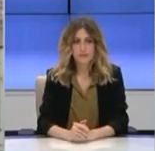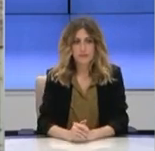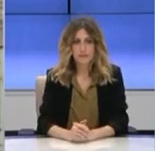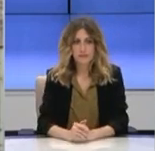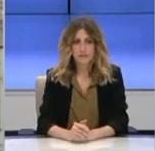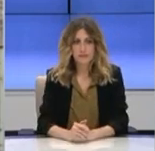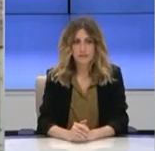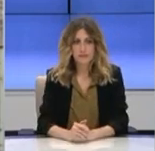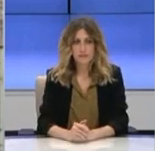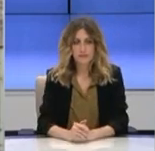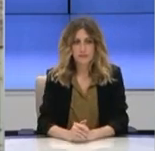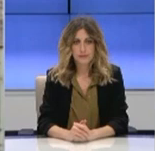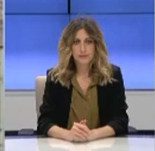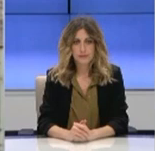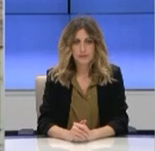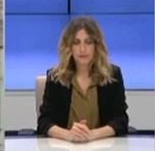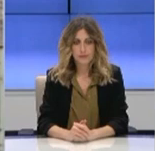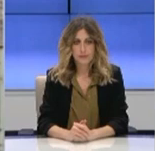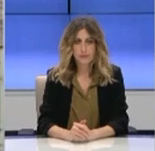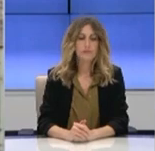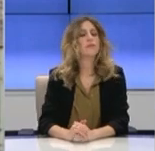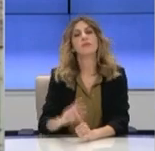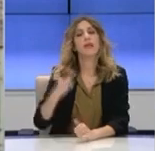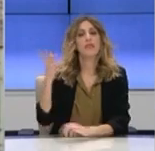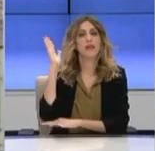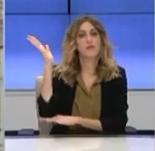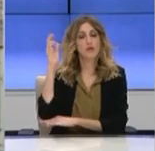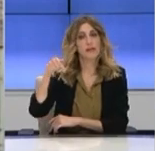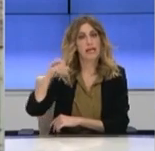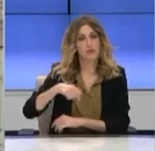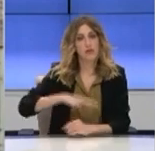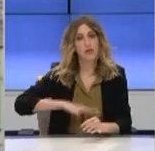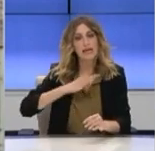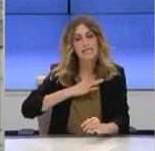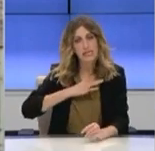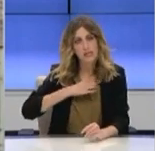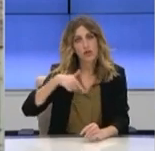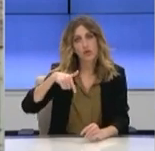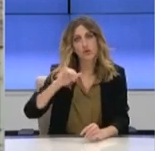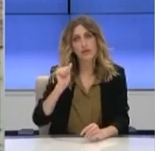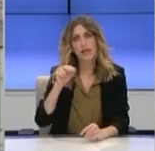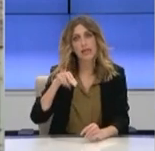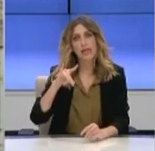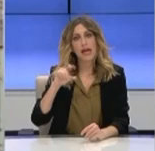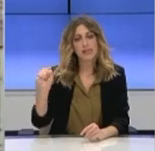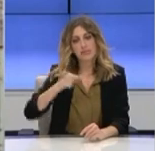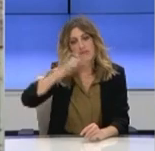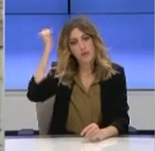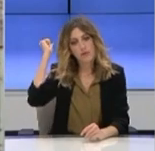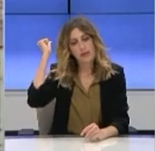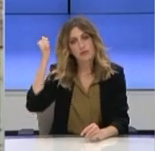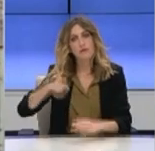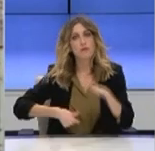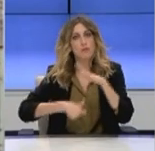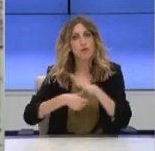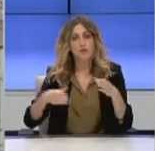Το λόγο έχει για τη δευτερολογία του ο κύριος Γιάννης Βαρουφάκης, Πρόεδρος της Κοινοβουλευτικής Ομάδος